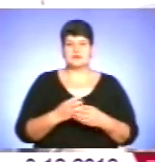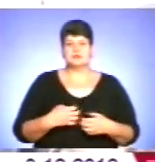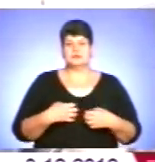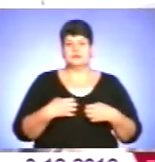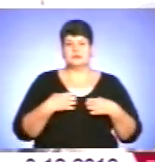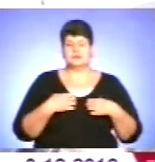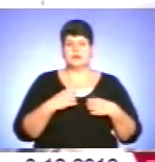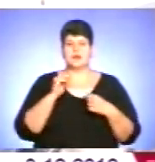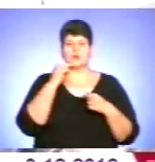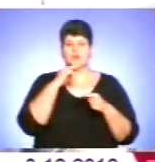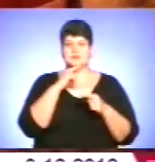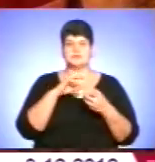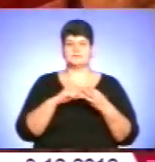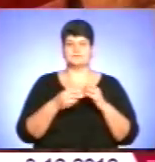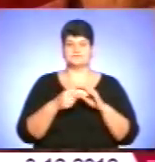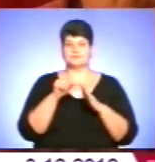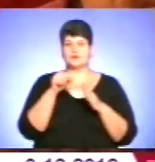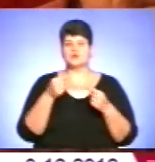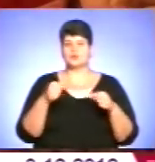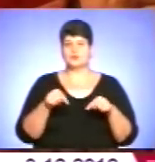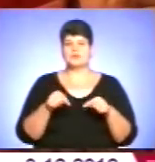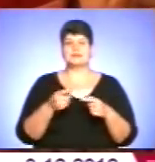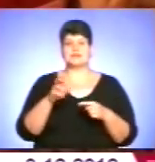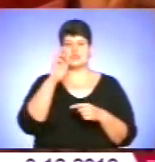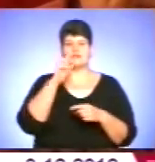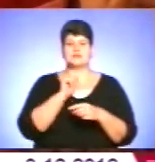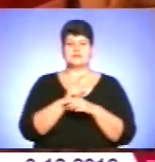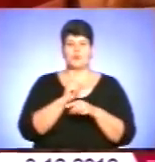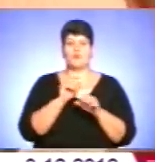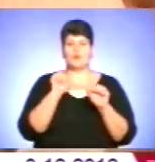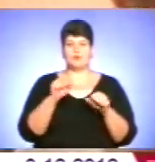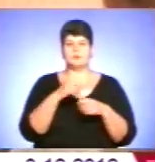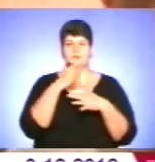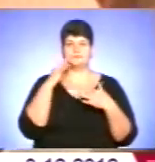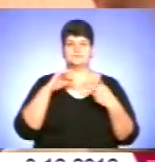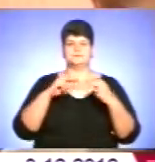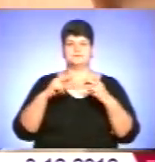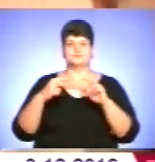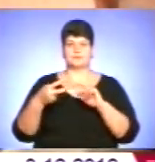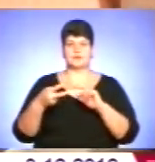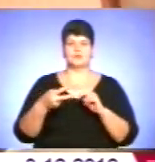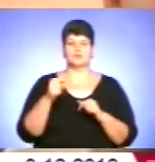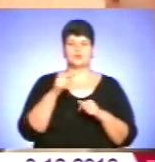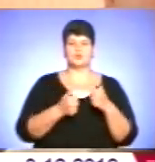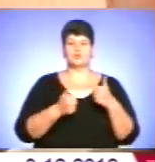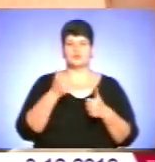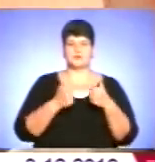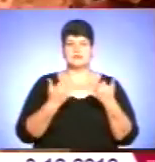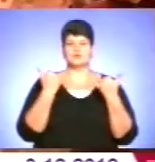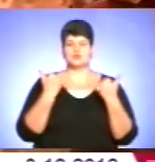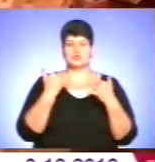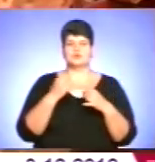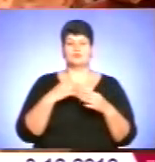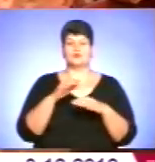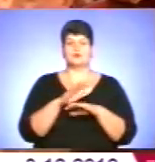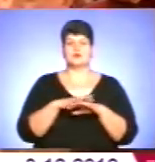економічній скруті. Державне замовлення на нашу продукцію могло б все змінити, каже пан Любомир. Адже конкурувати на сучасному ринку